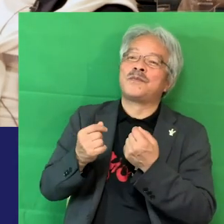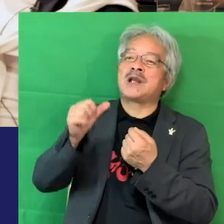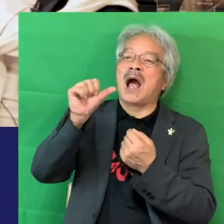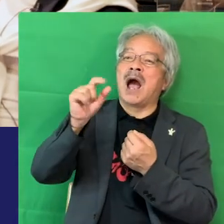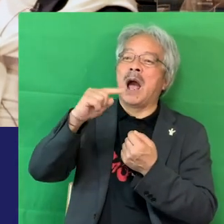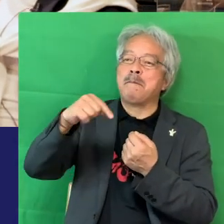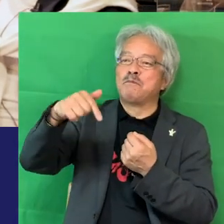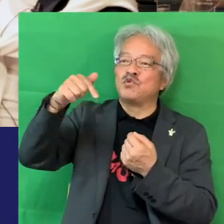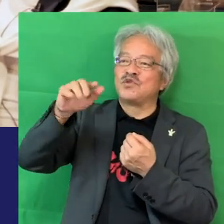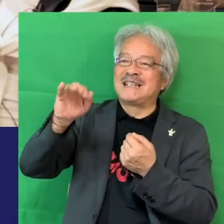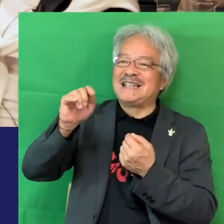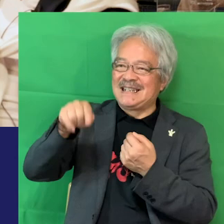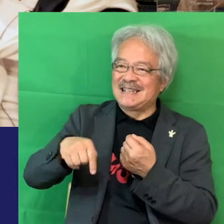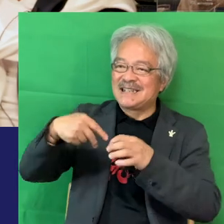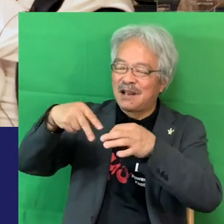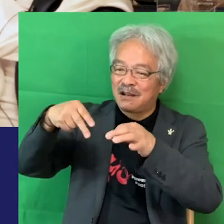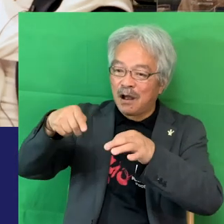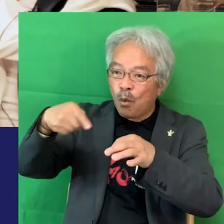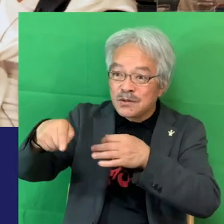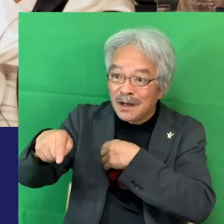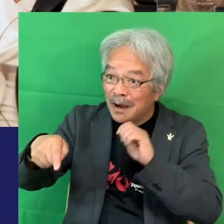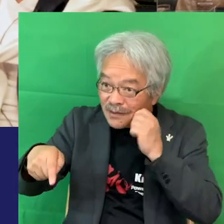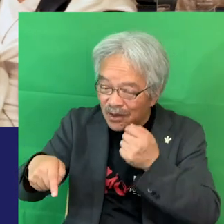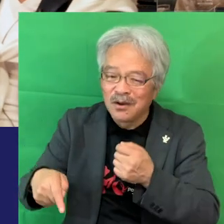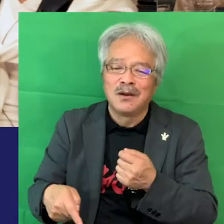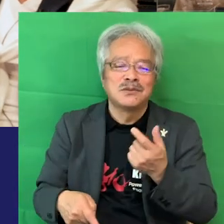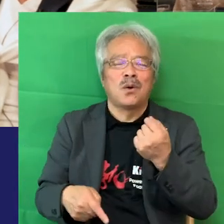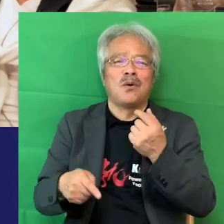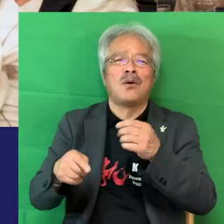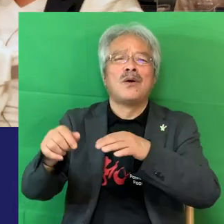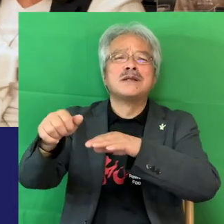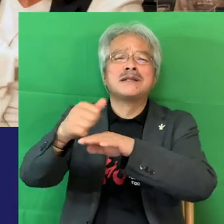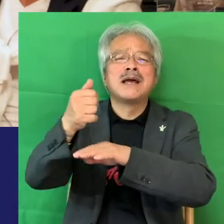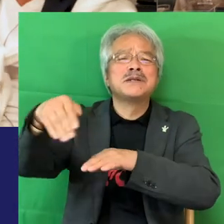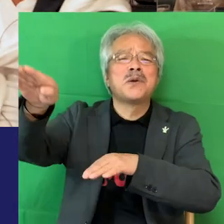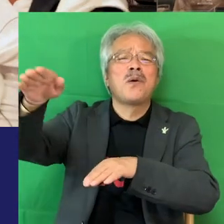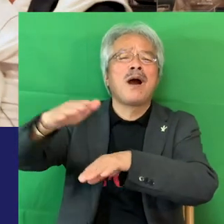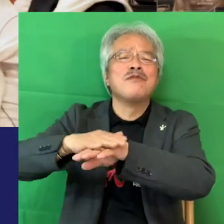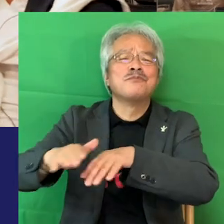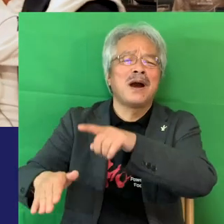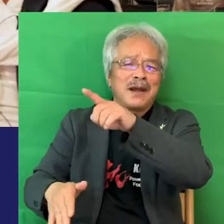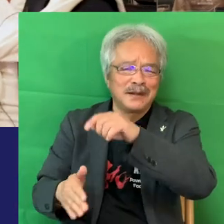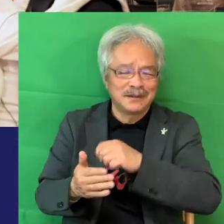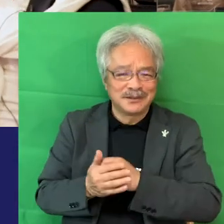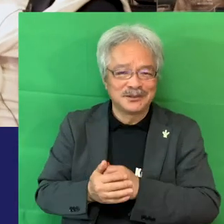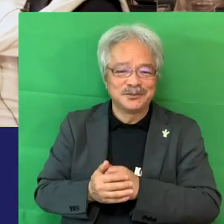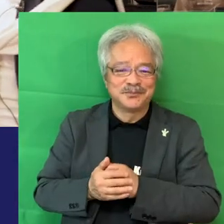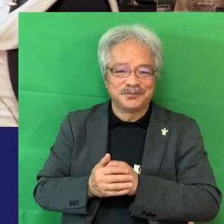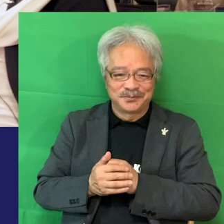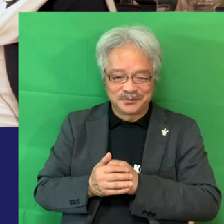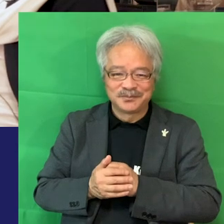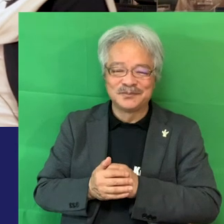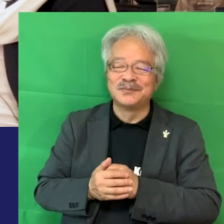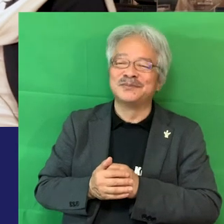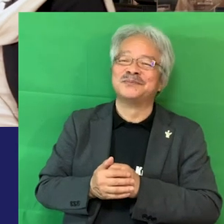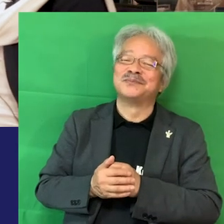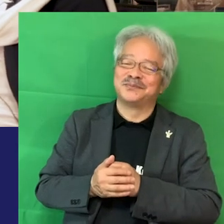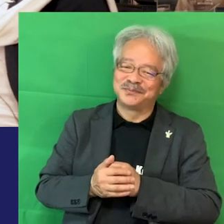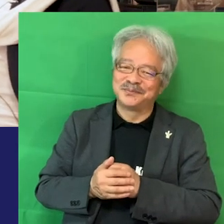教えられないもんね全然選手のマイク何なんだって言われちゃいますよそうそう